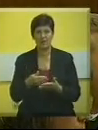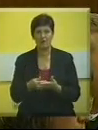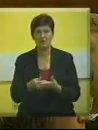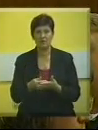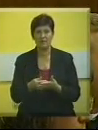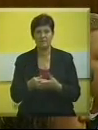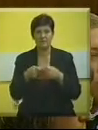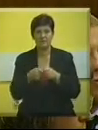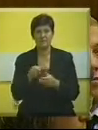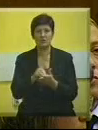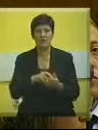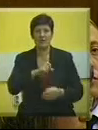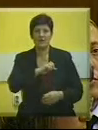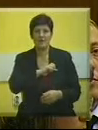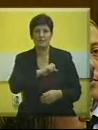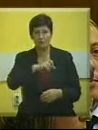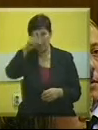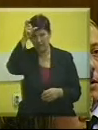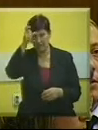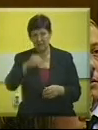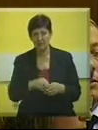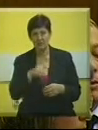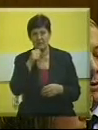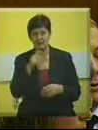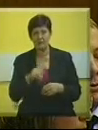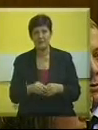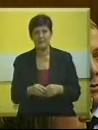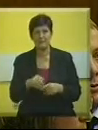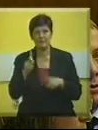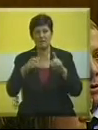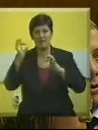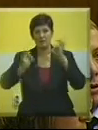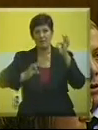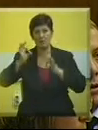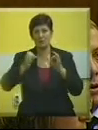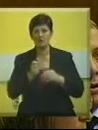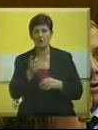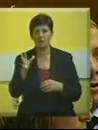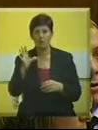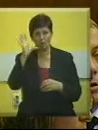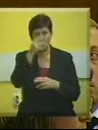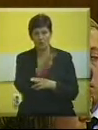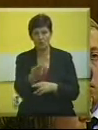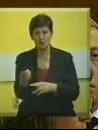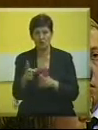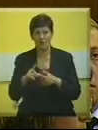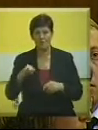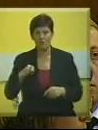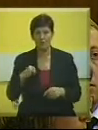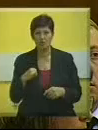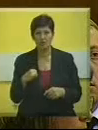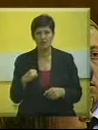za statistiku Republike Srbije i negde proporcionalno broju noćenja u Vojvodini i